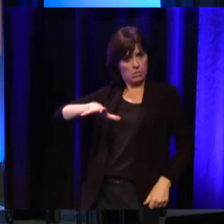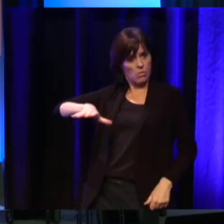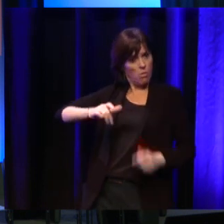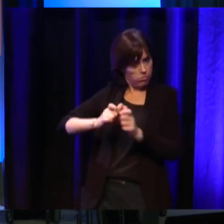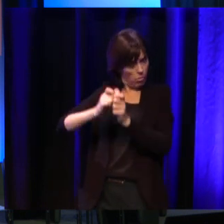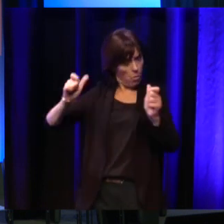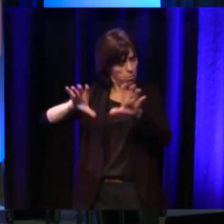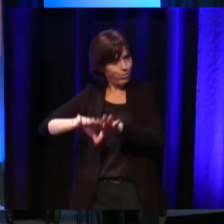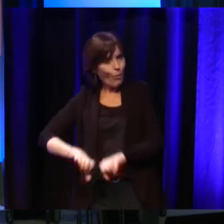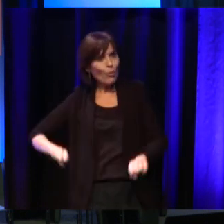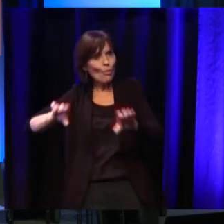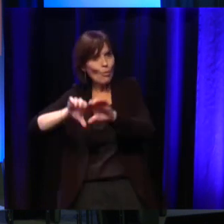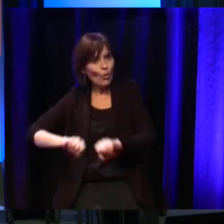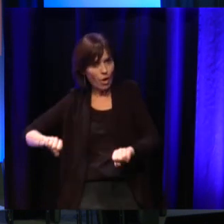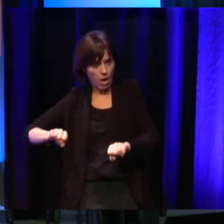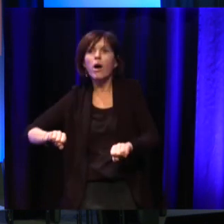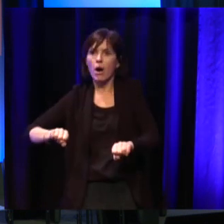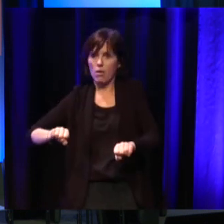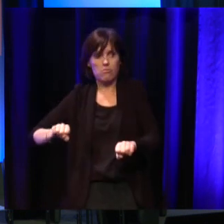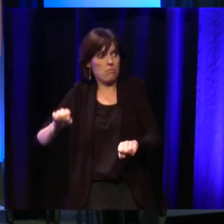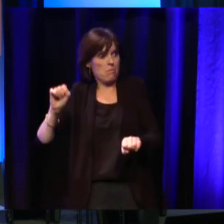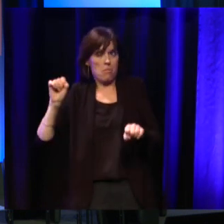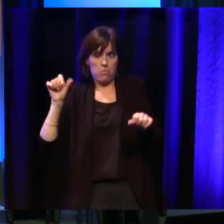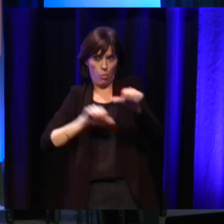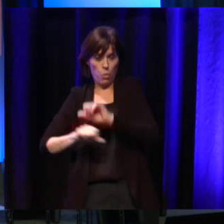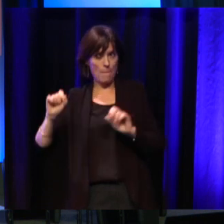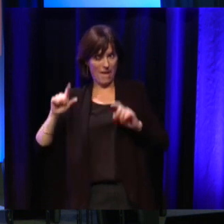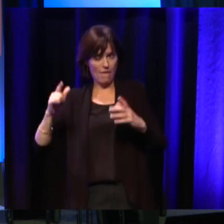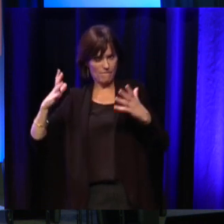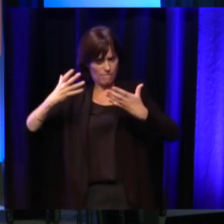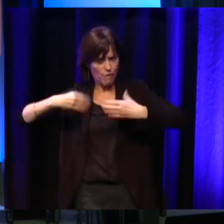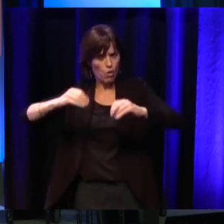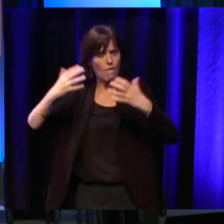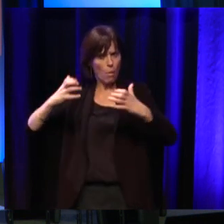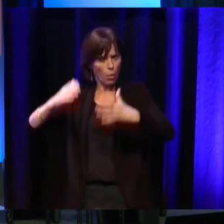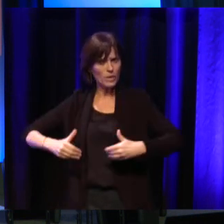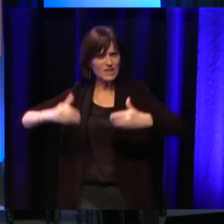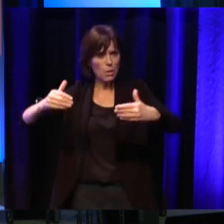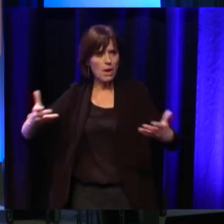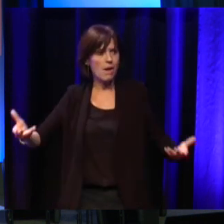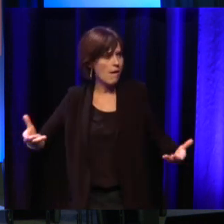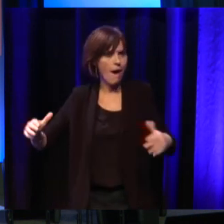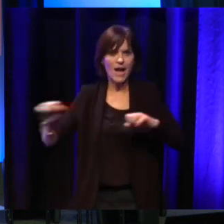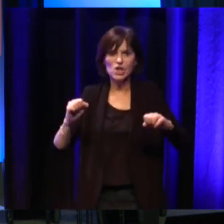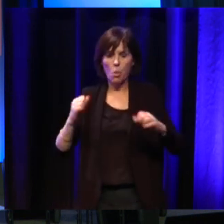veulent effectivement les vendre. Et donc, le poids de l'action publique, finalement, est court-circuité par